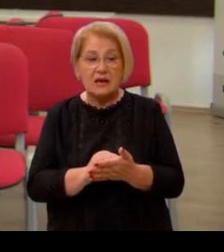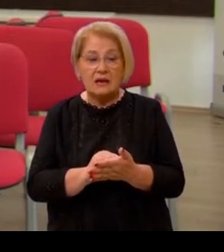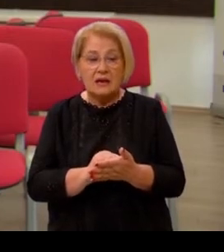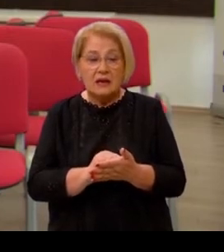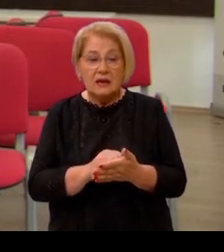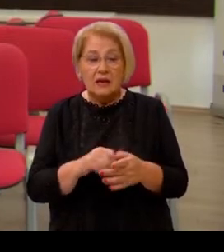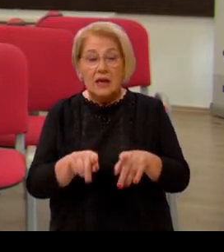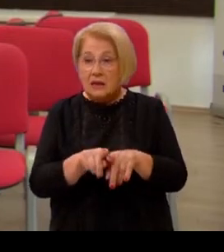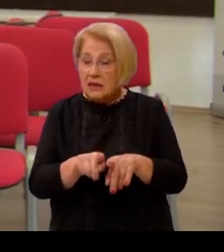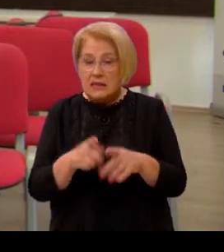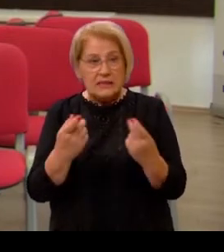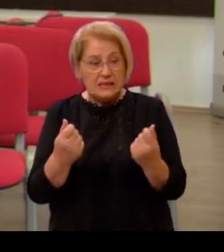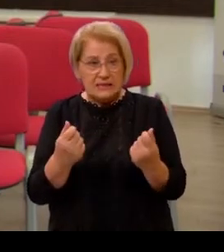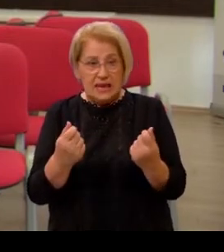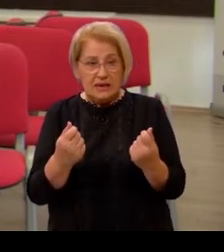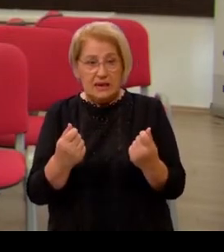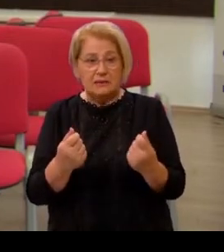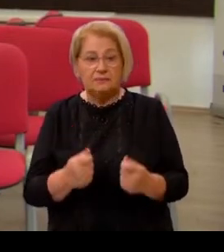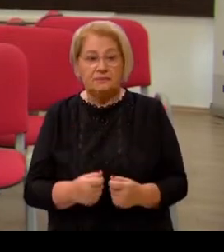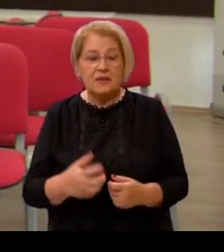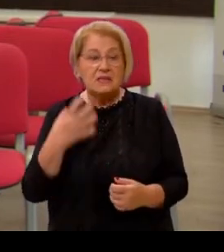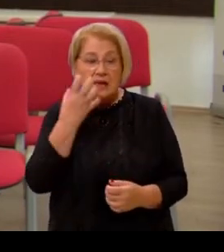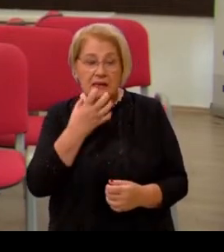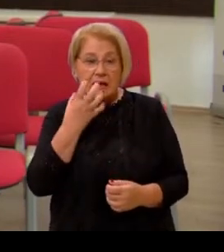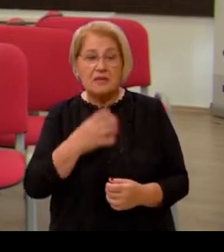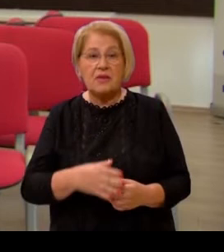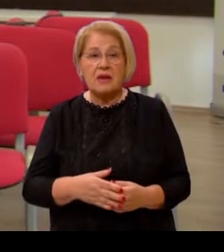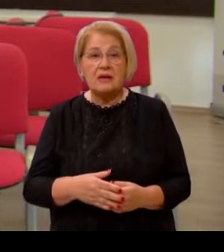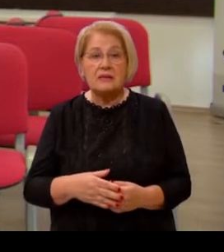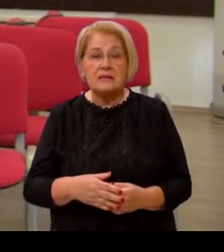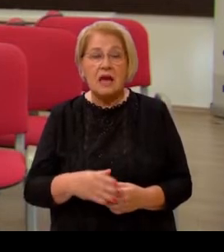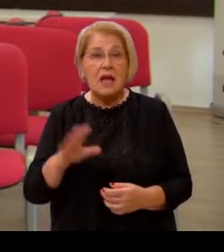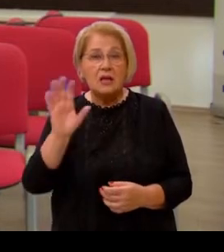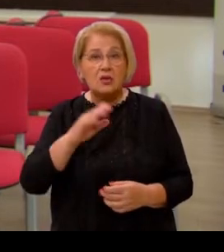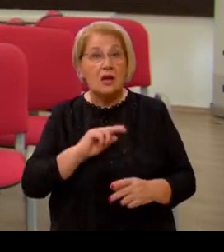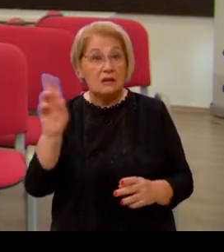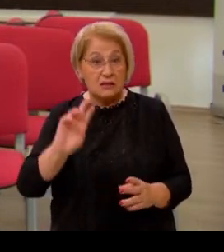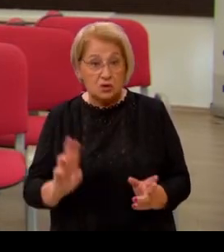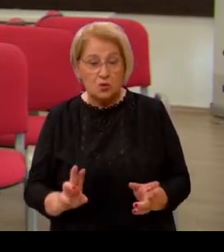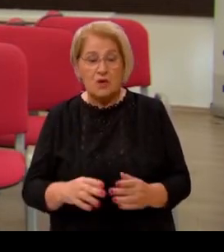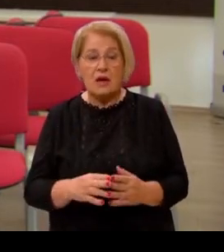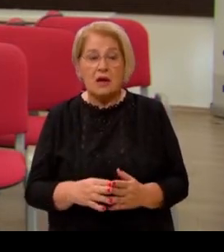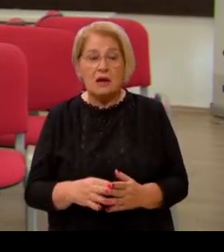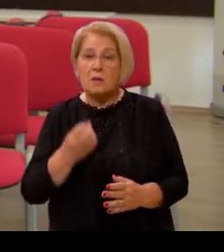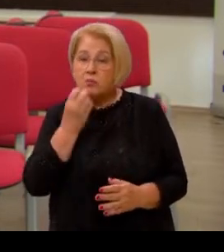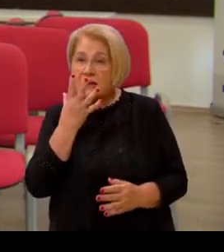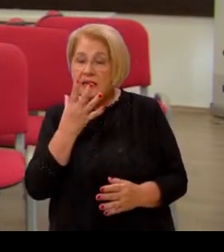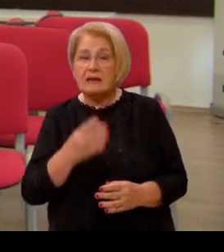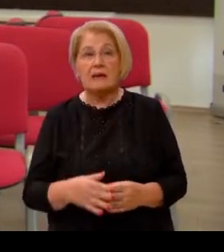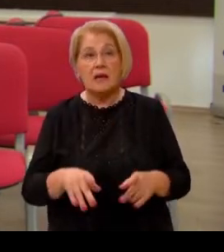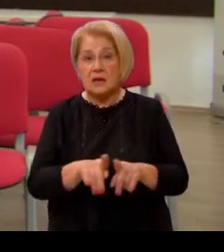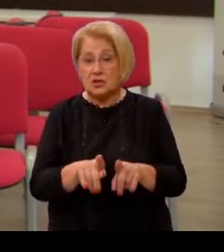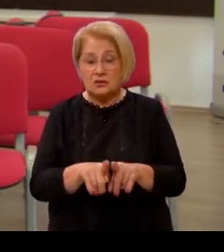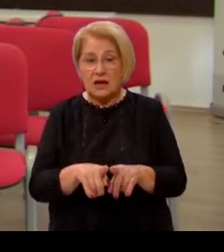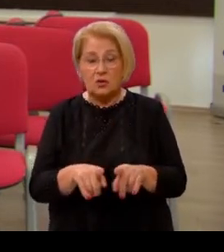održavanje istih cijena za grijanje, za toplinsku energiju, za plin i struju.